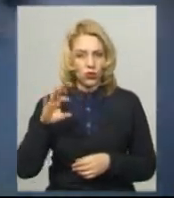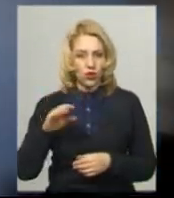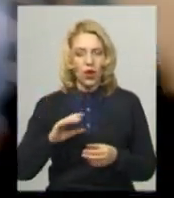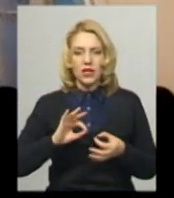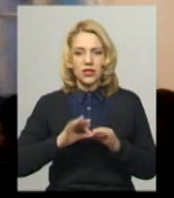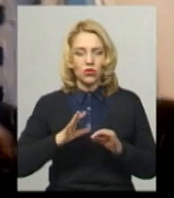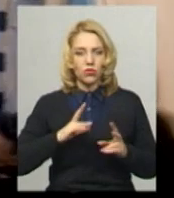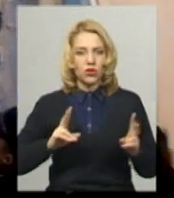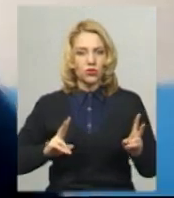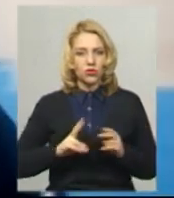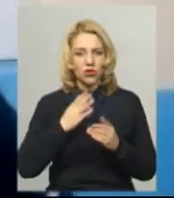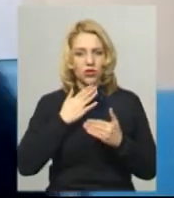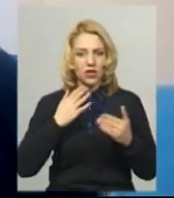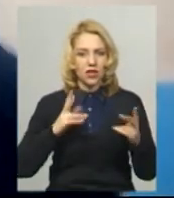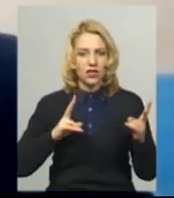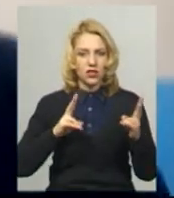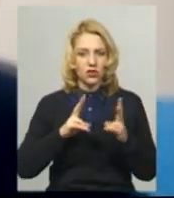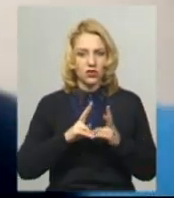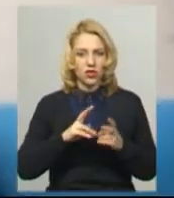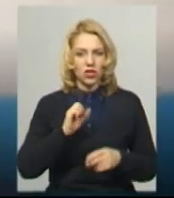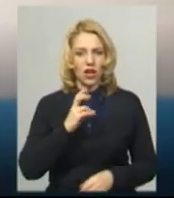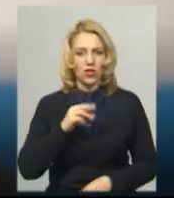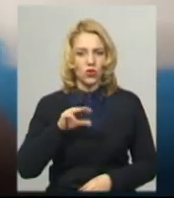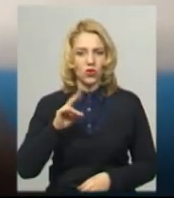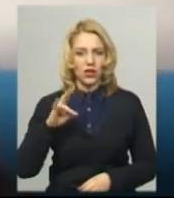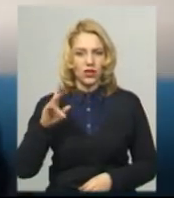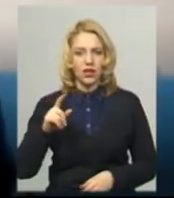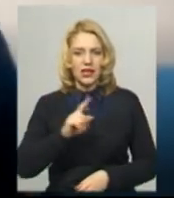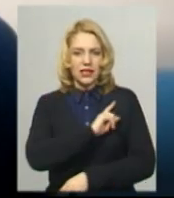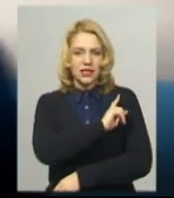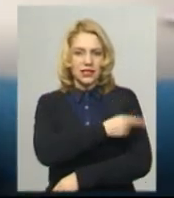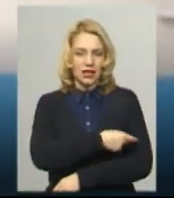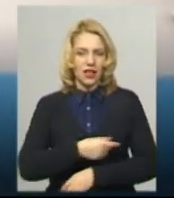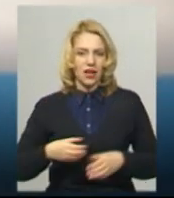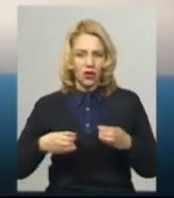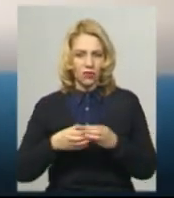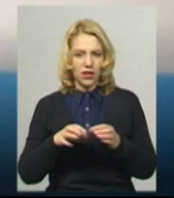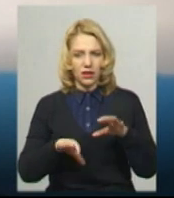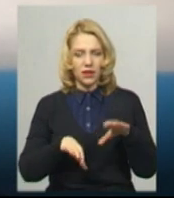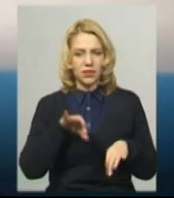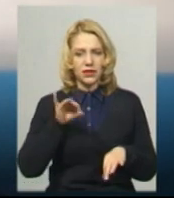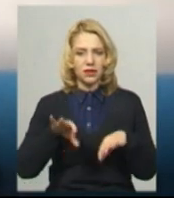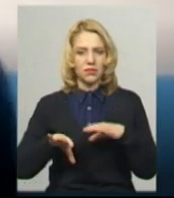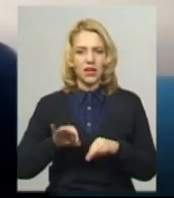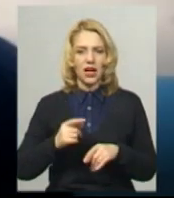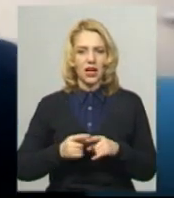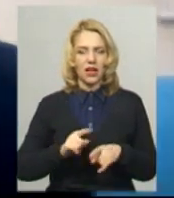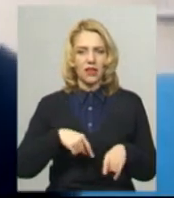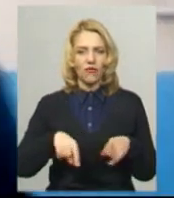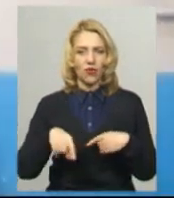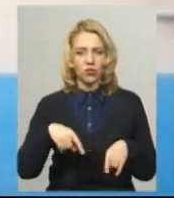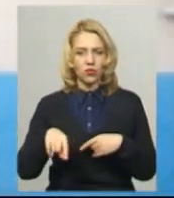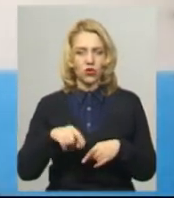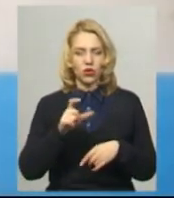зустріч з командою «Антоніне-1». Хороша, сильна команда, підібралися більш такі, мабуть, футбольні люди з великого